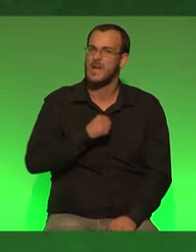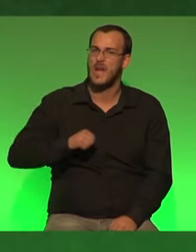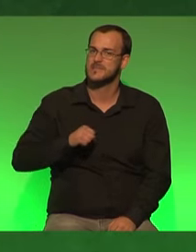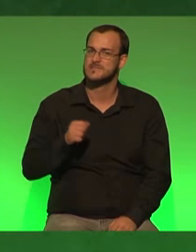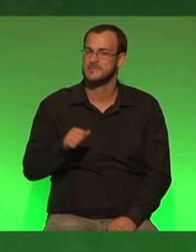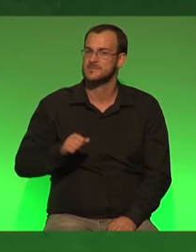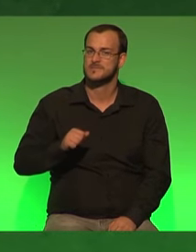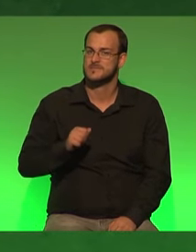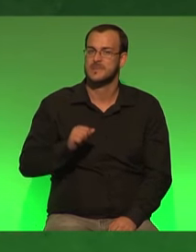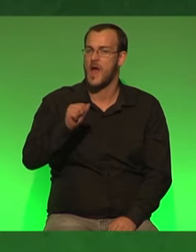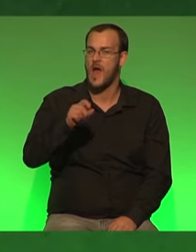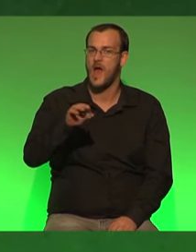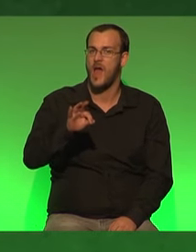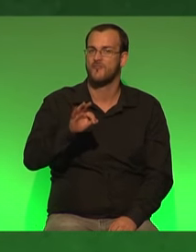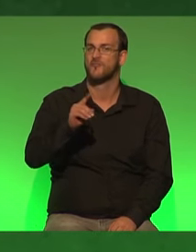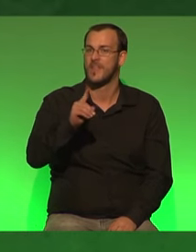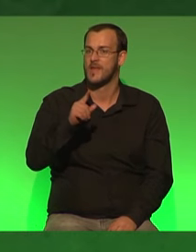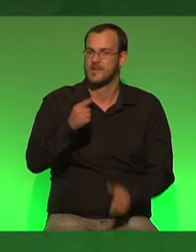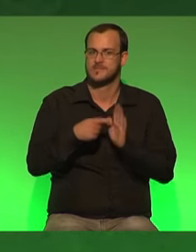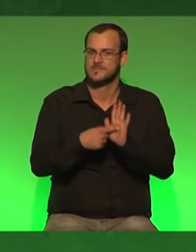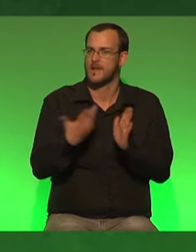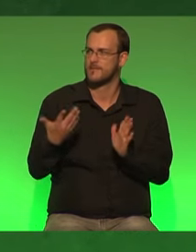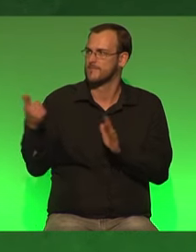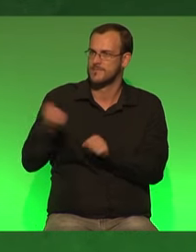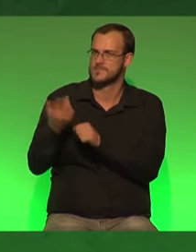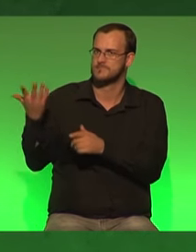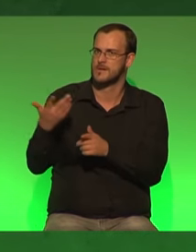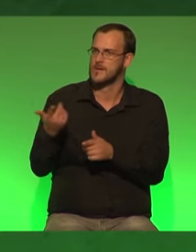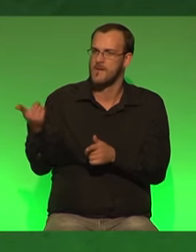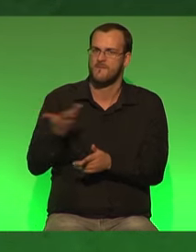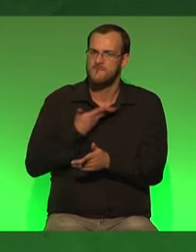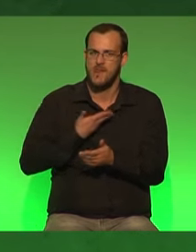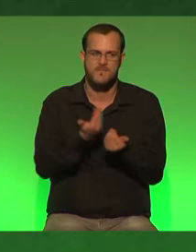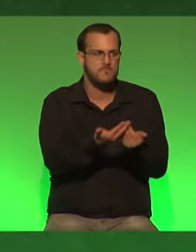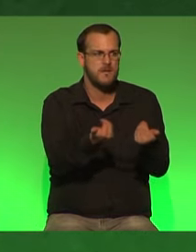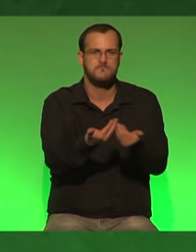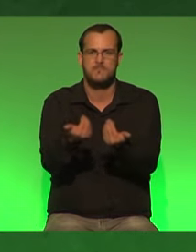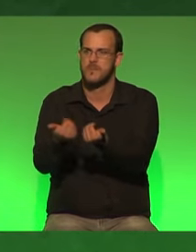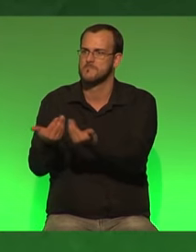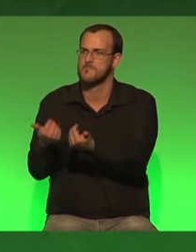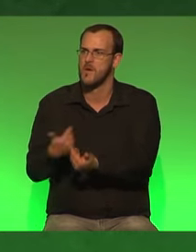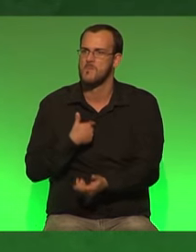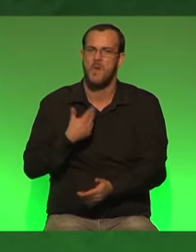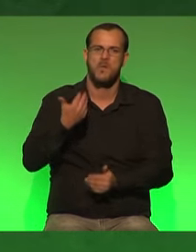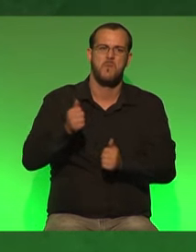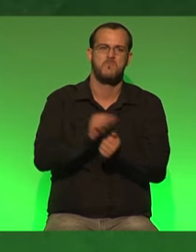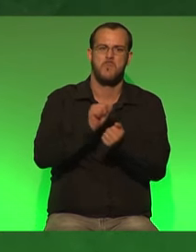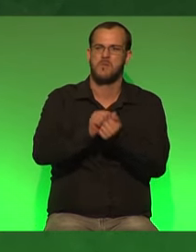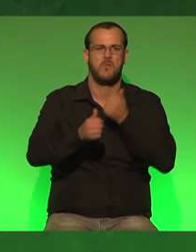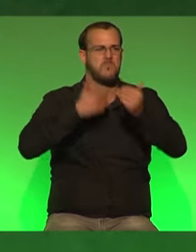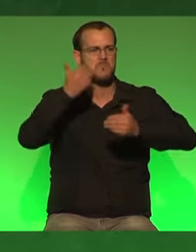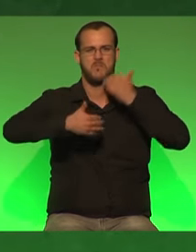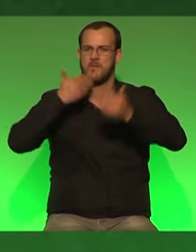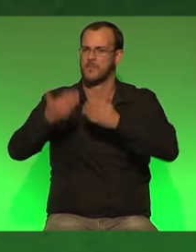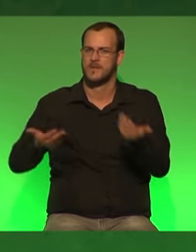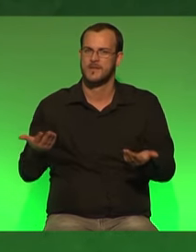afd zeigt doch gerade was sie macht wenn sie die bühne hat um zu spalten um völkische propaganda in die welt zu blasen